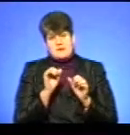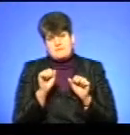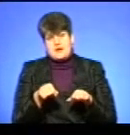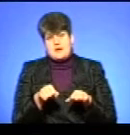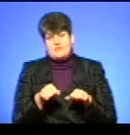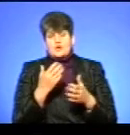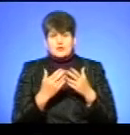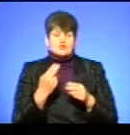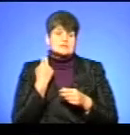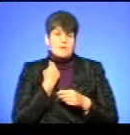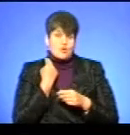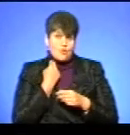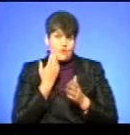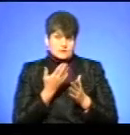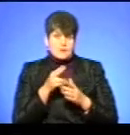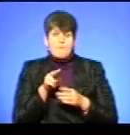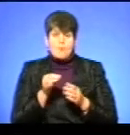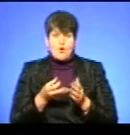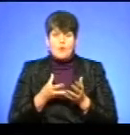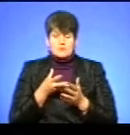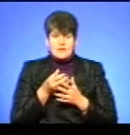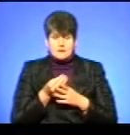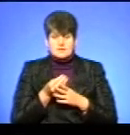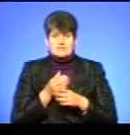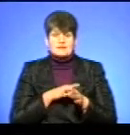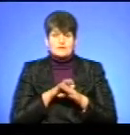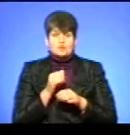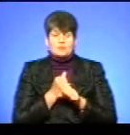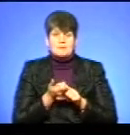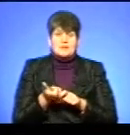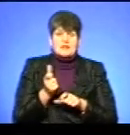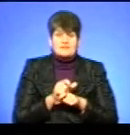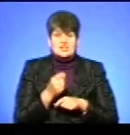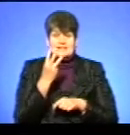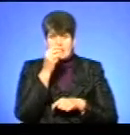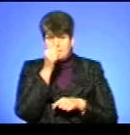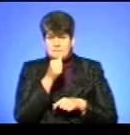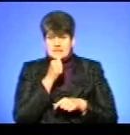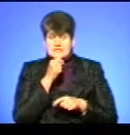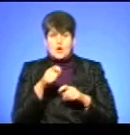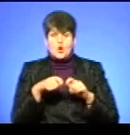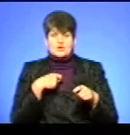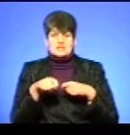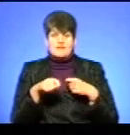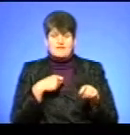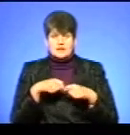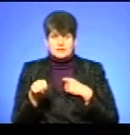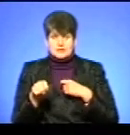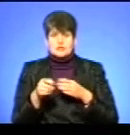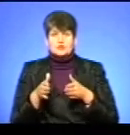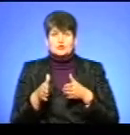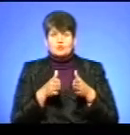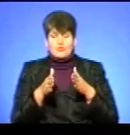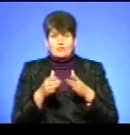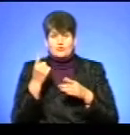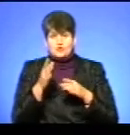якщо заборгованість по оплаті за виконані роботи перевищує 3 місяця, розірвати в односторонньому порядку